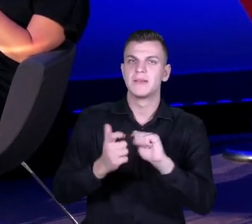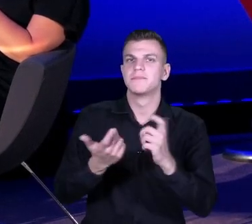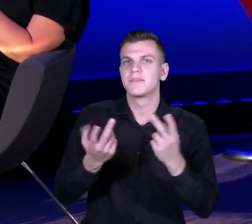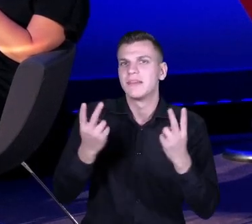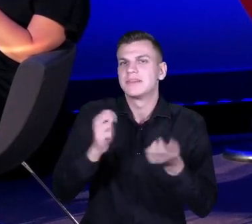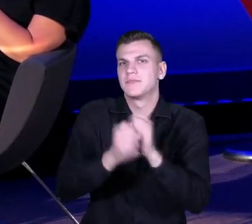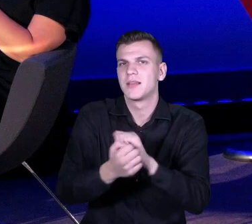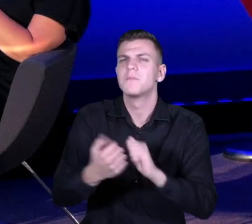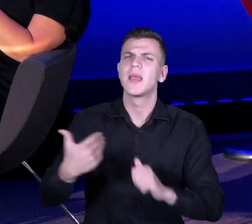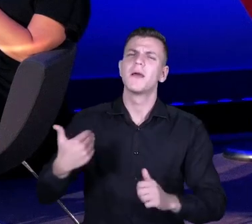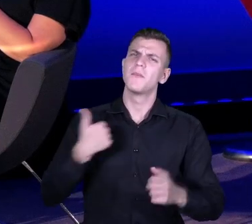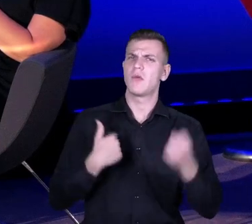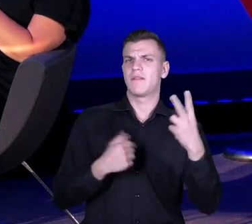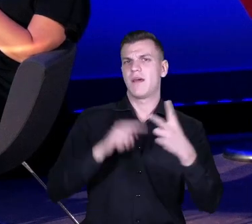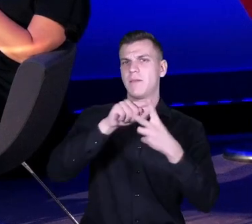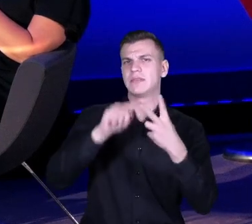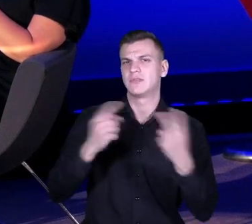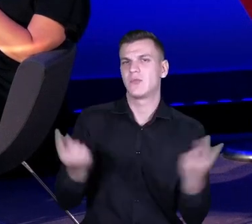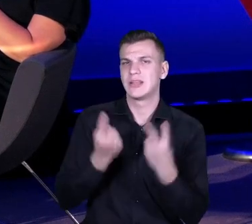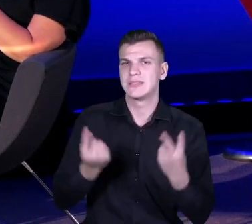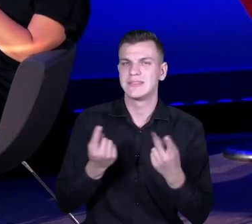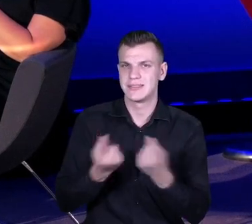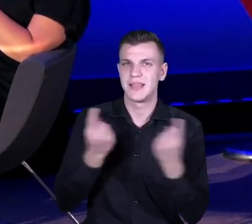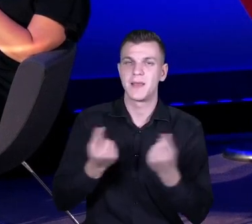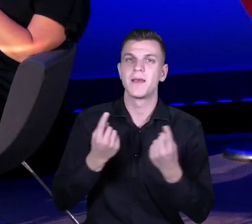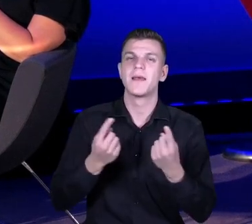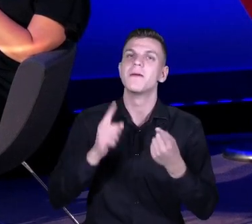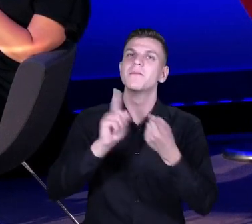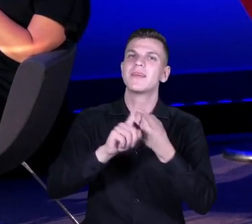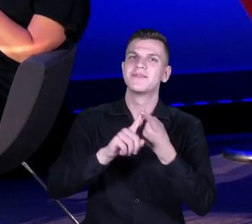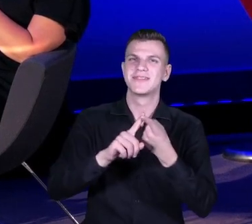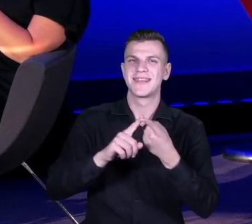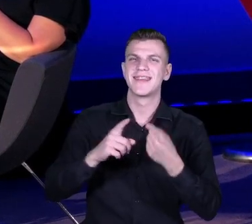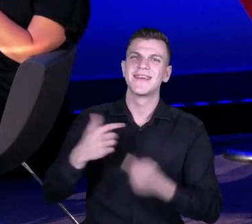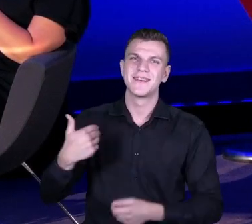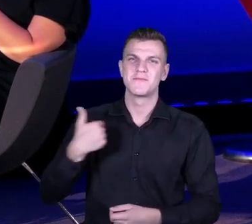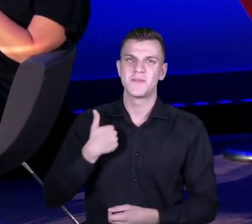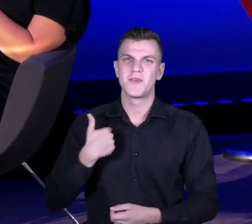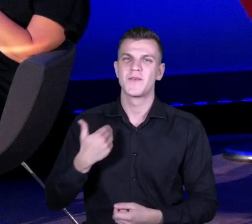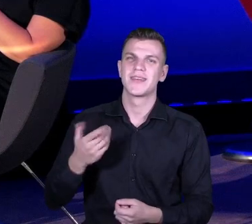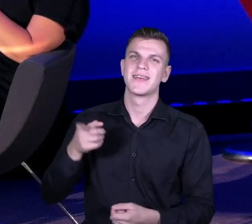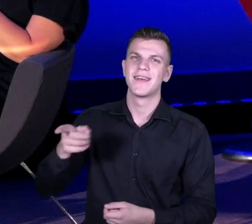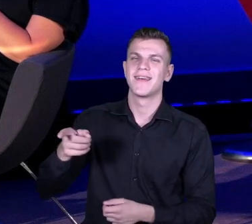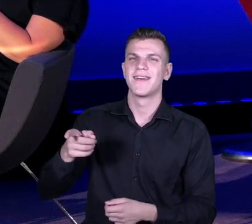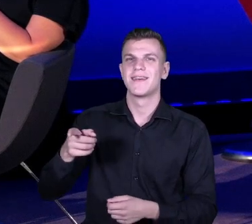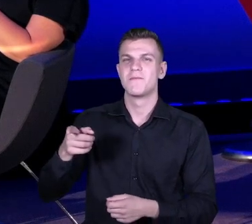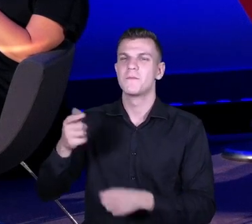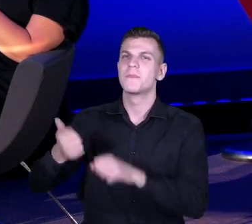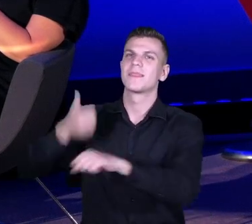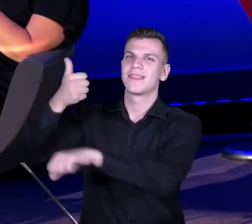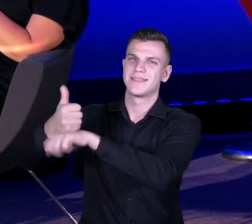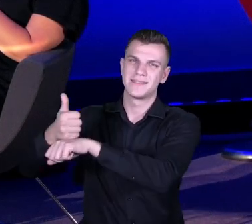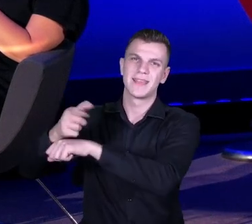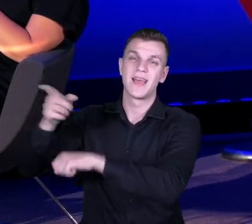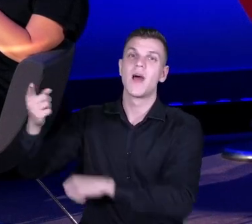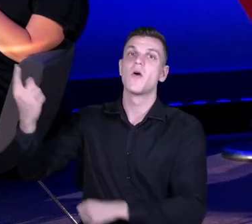Pierwsza dotyczyła spotkania z organem prowadzącym i trochę rozbieżności widzenia mojej roli, kiedy dowiedziałem